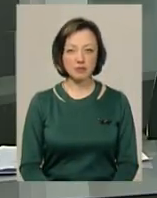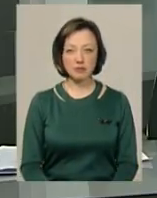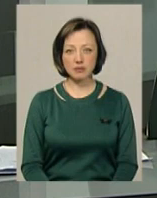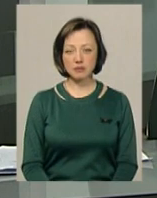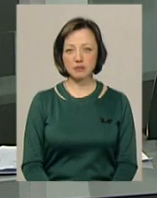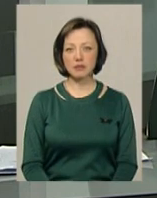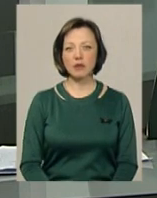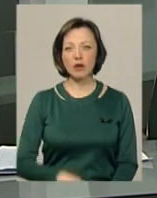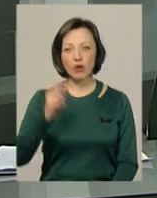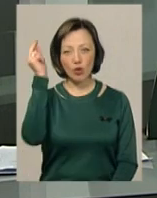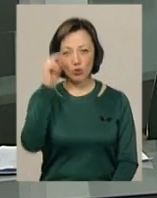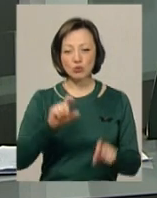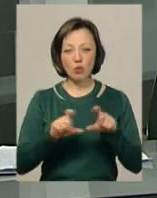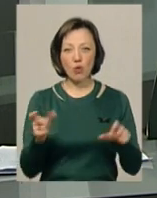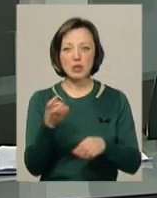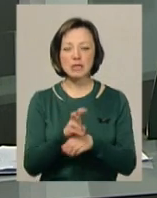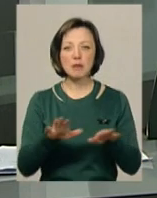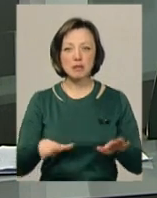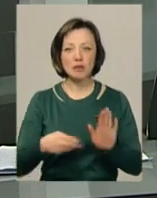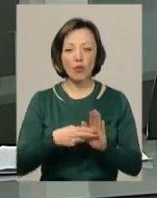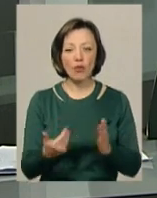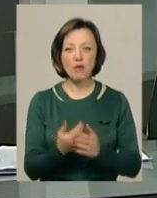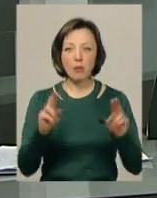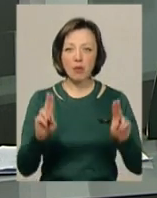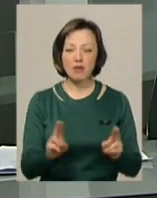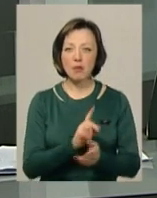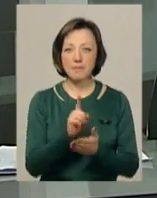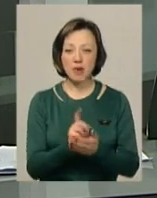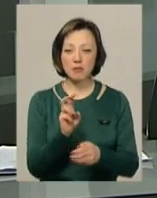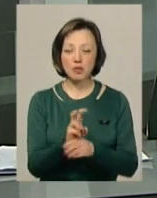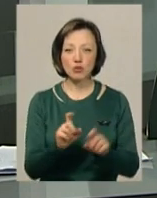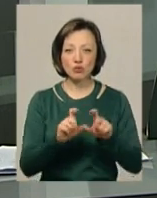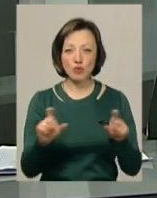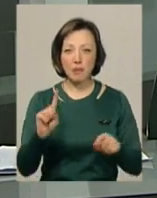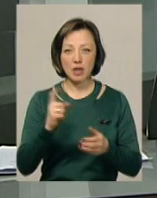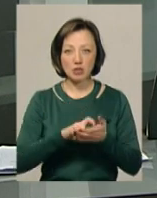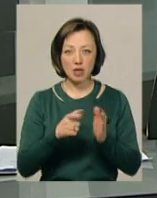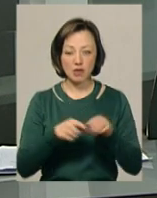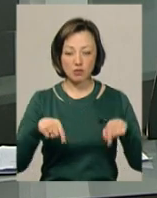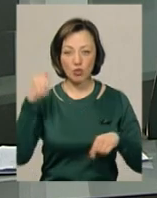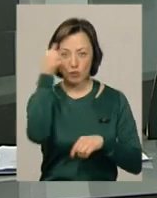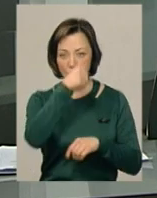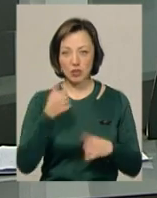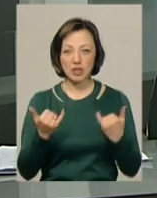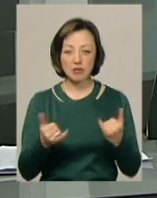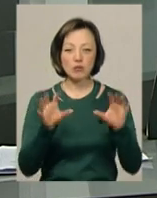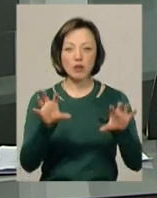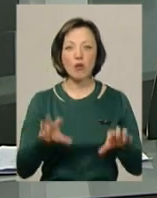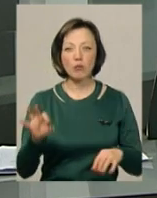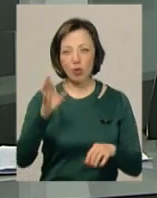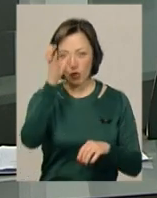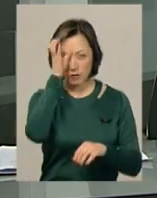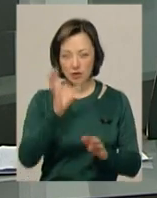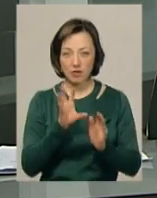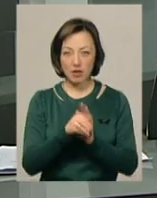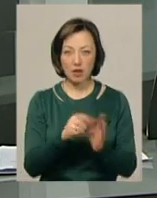У школу за місцем реєстрації. За новими правилами мають піти до школи першачки цього року. У нинішньому законі про освіту